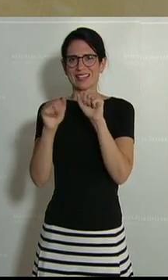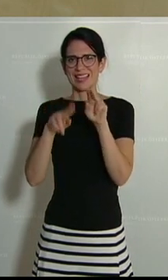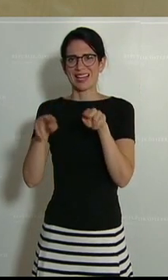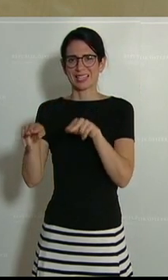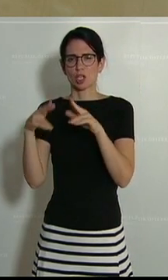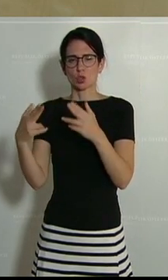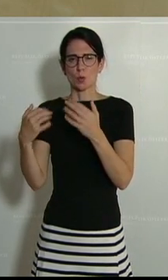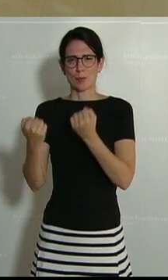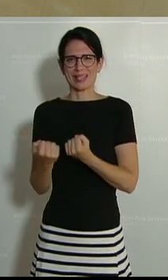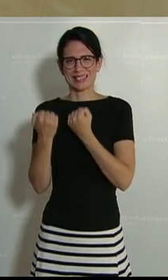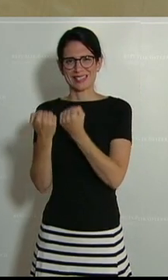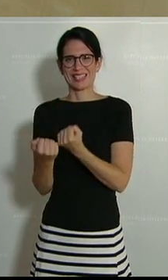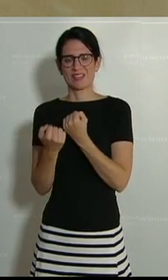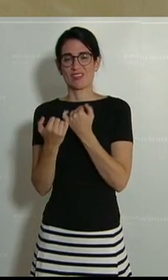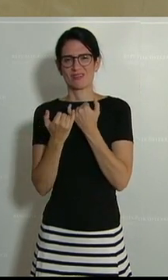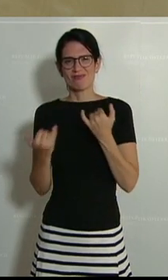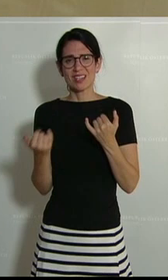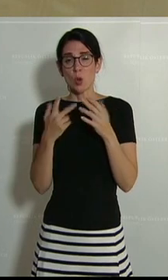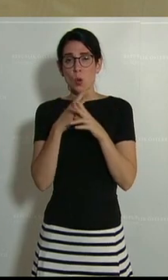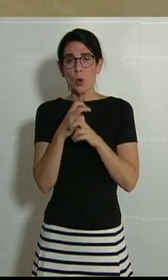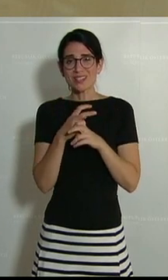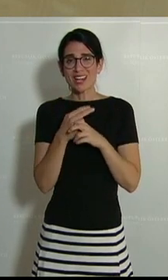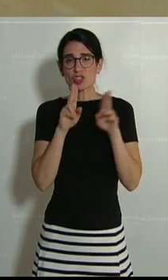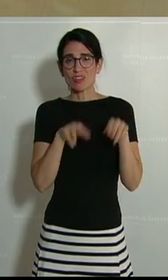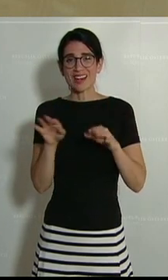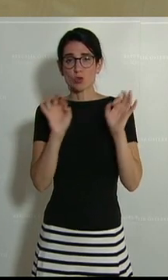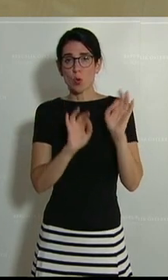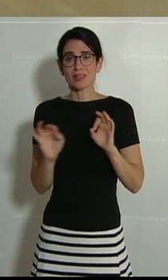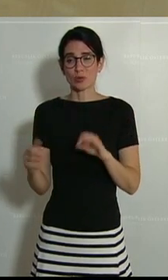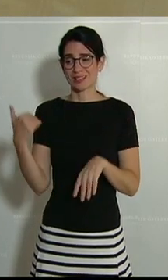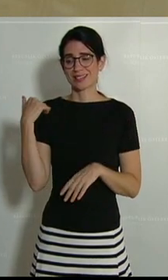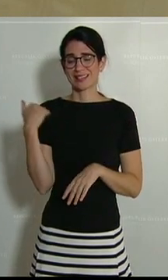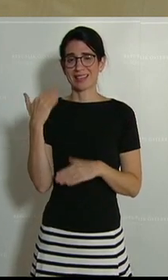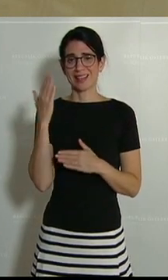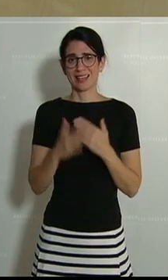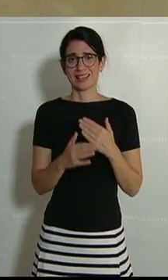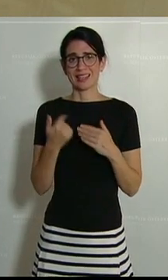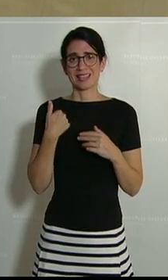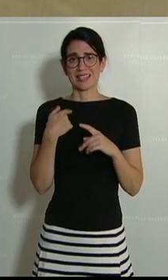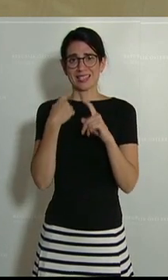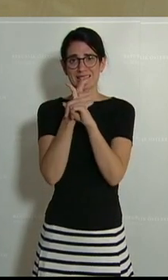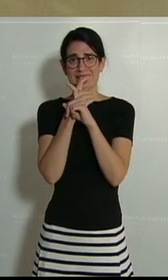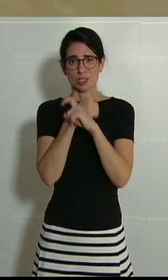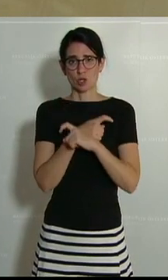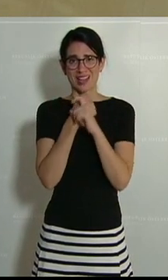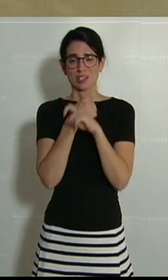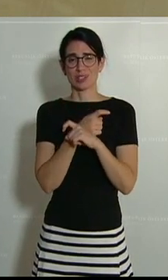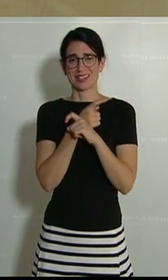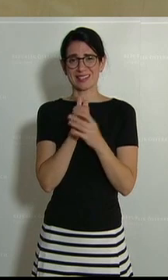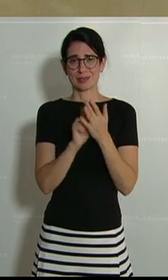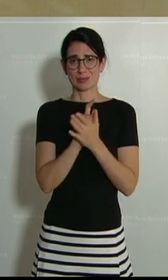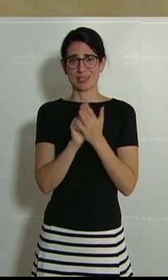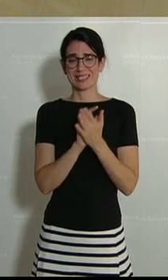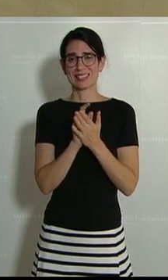so massiv, wie dies in der österreichischen Rechtsordnung seit Ende der nationalsozialistischen Ära